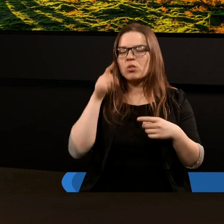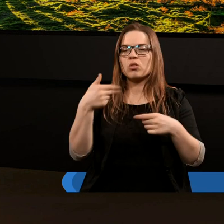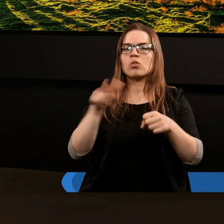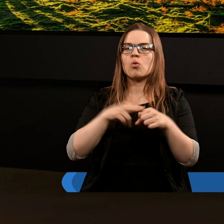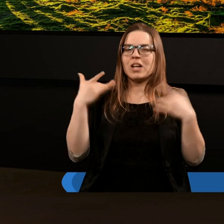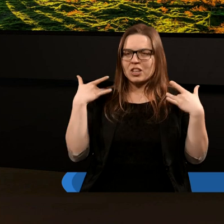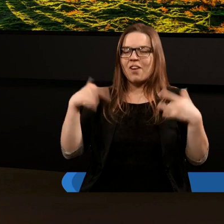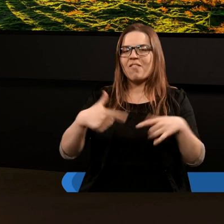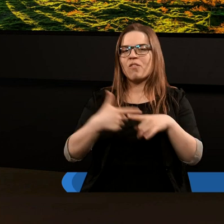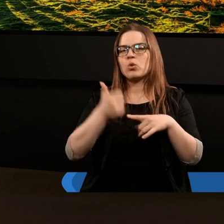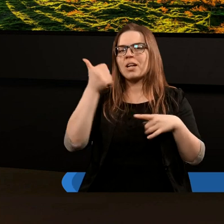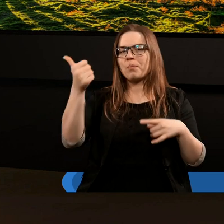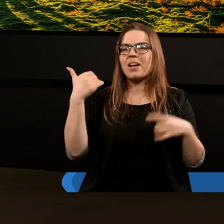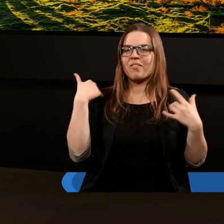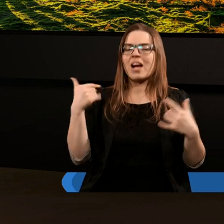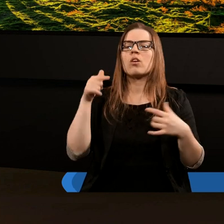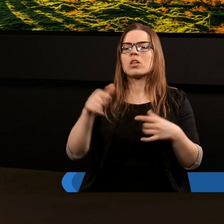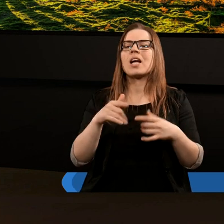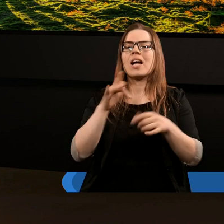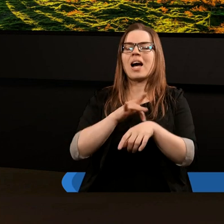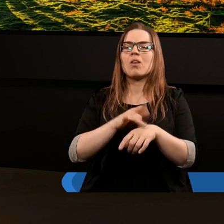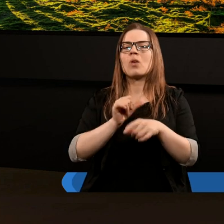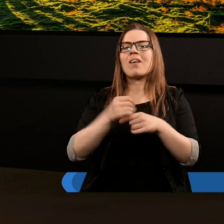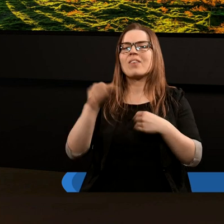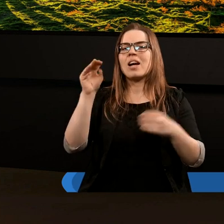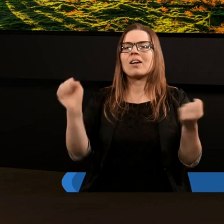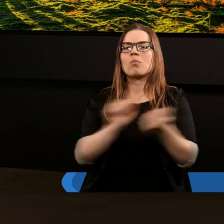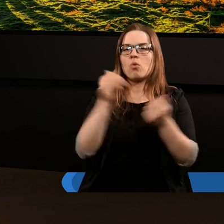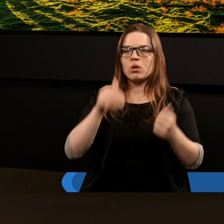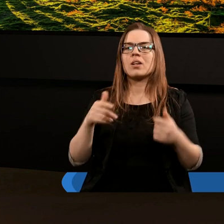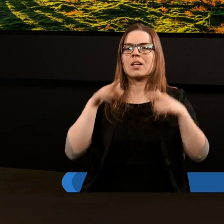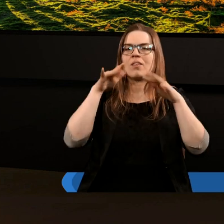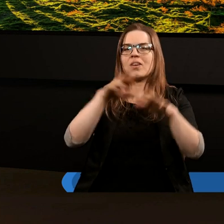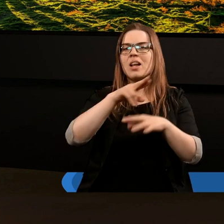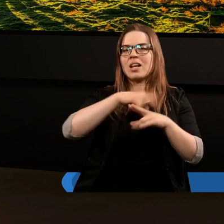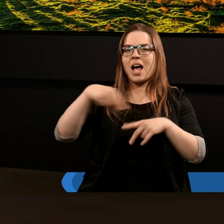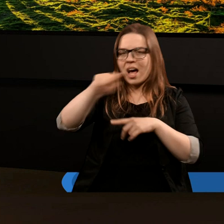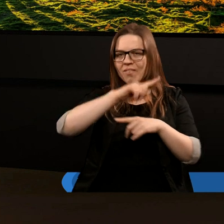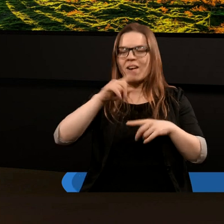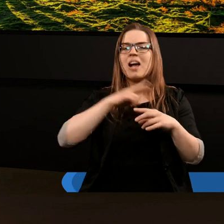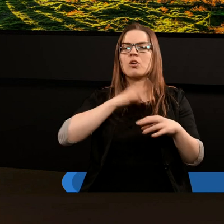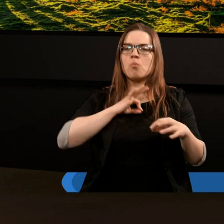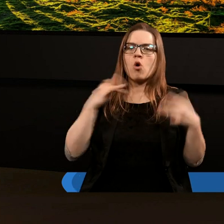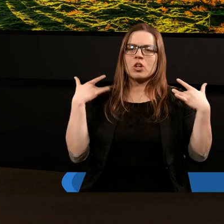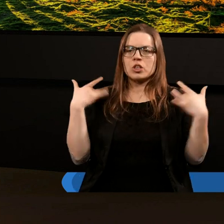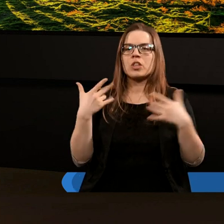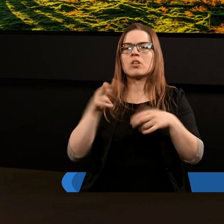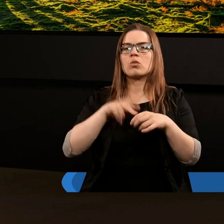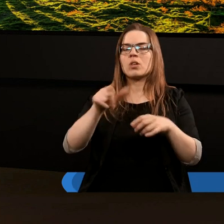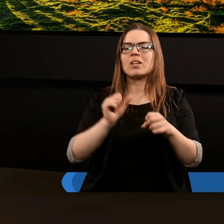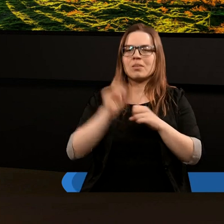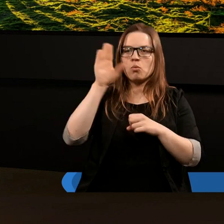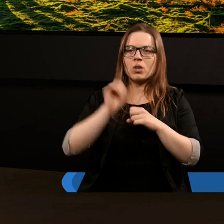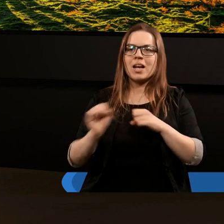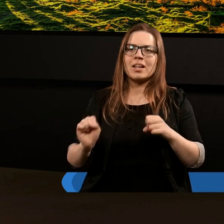który żyje w XXI wieku, w którym ten rezultat wielkiego boju może wpływać na wasze, na moje, na życie każdego człowieka, który jest świadom tego, że